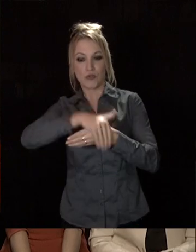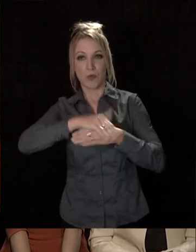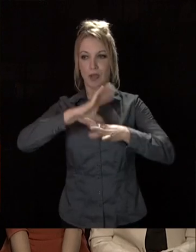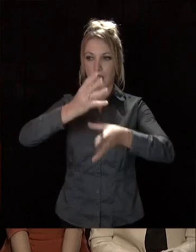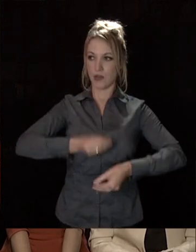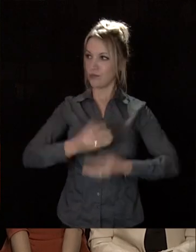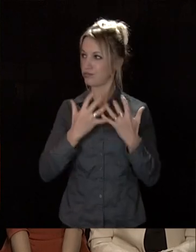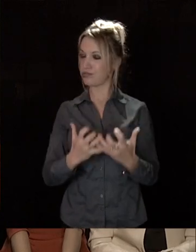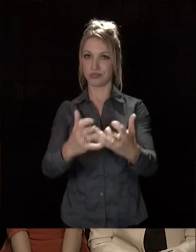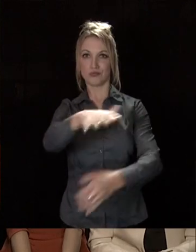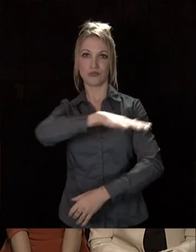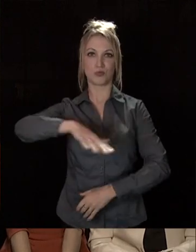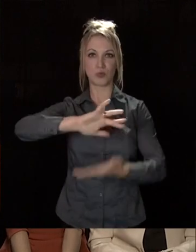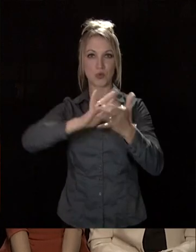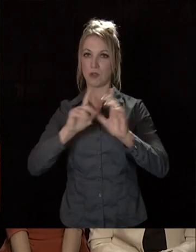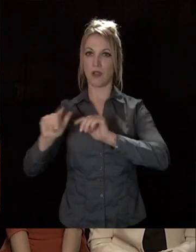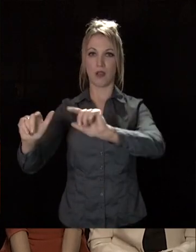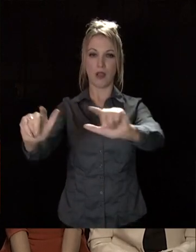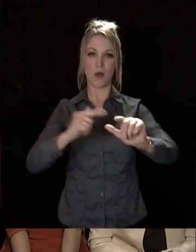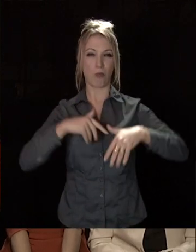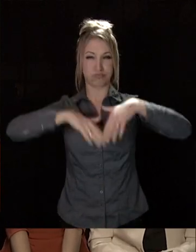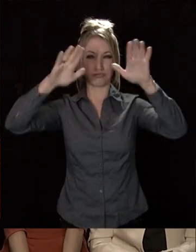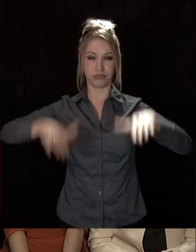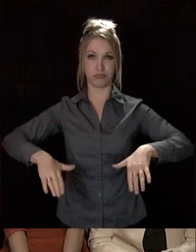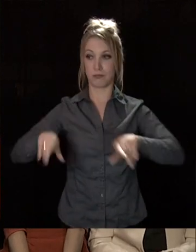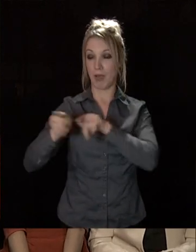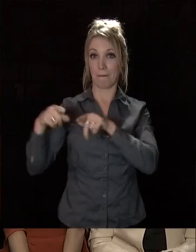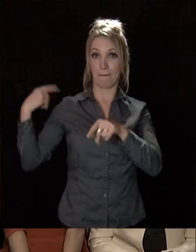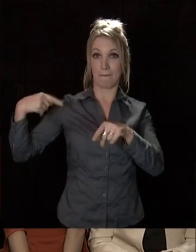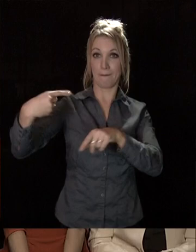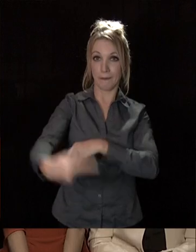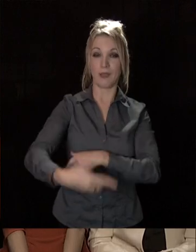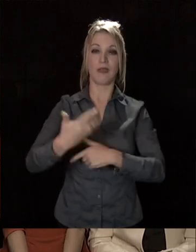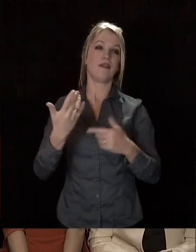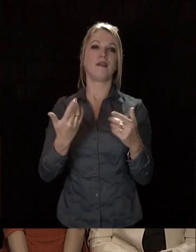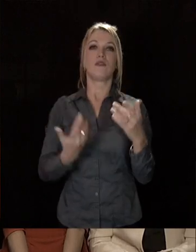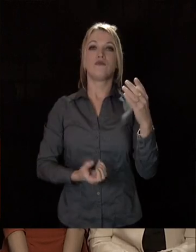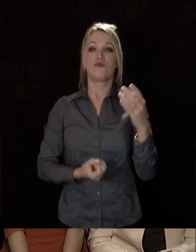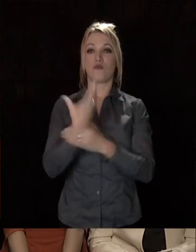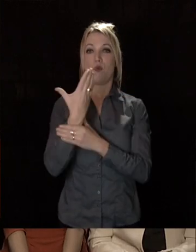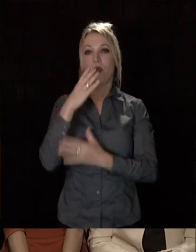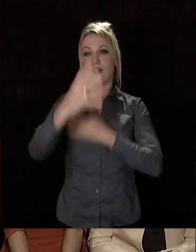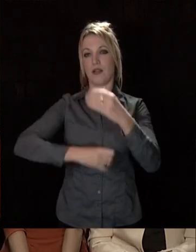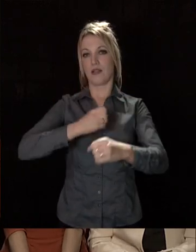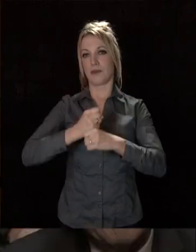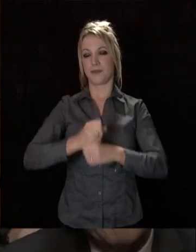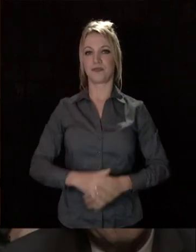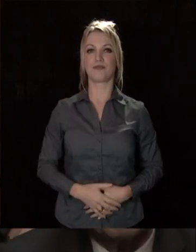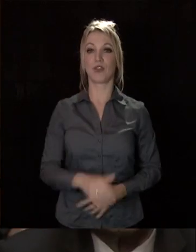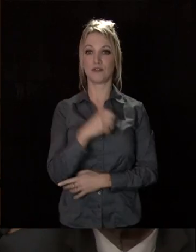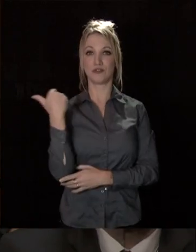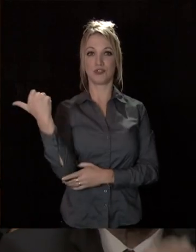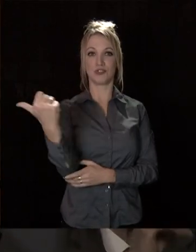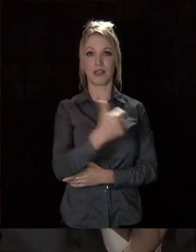accueillir tous, toujours aussi nombreux, et de vous retrouver à l'occasion de cette nouvelle année. Chacun